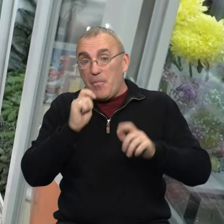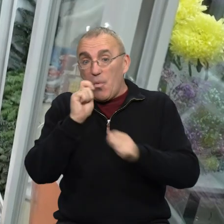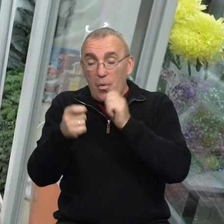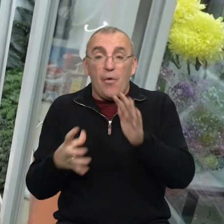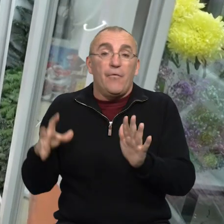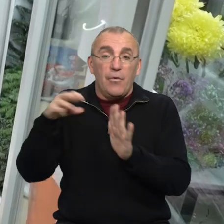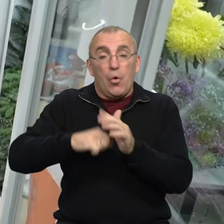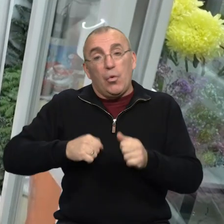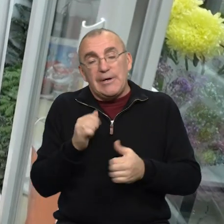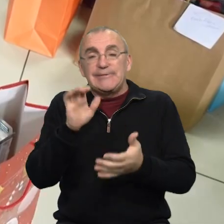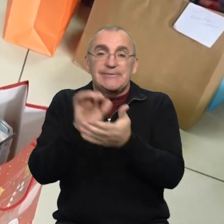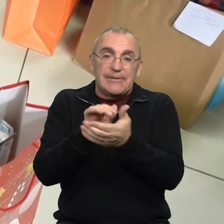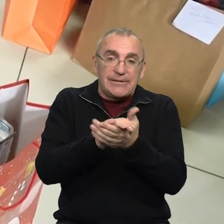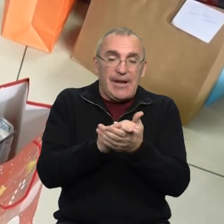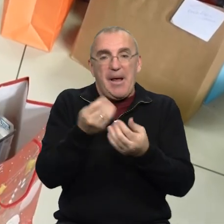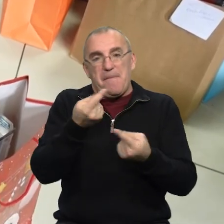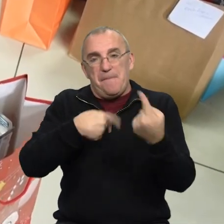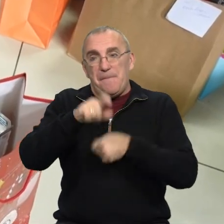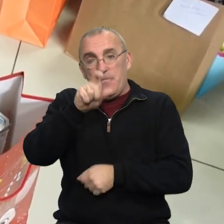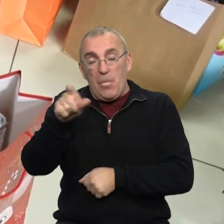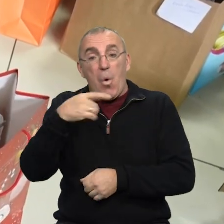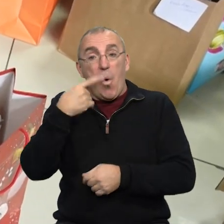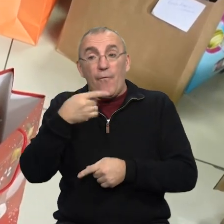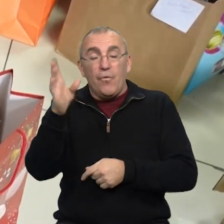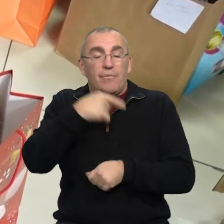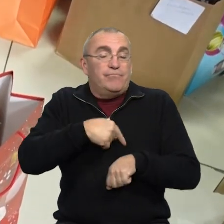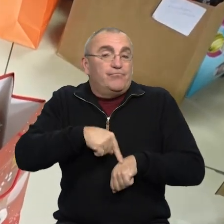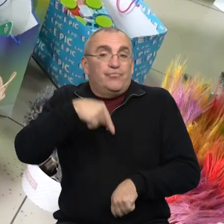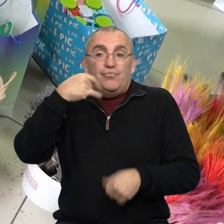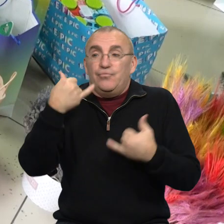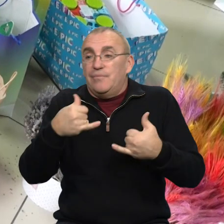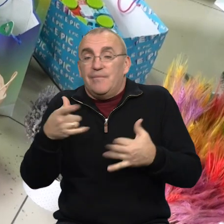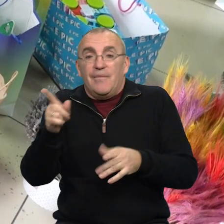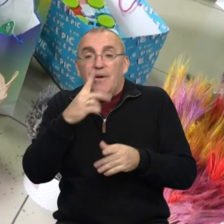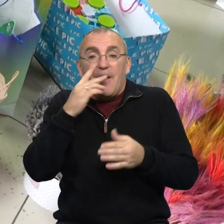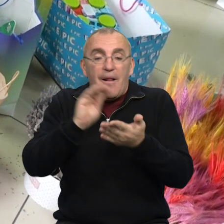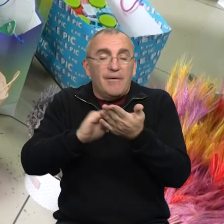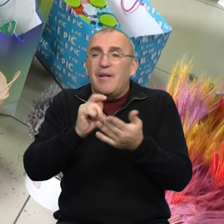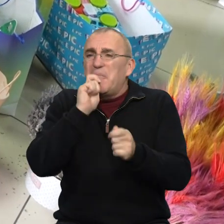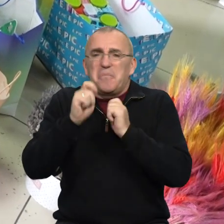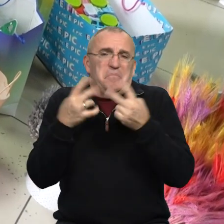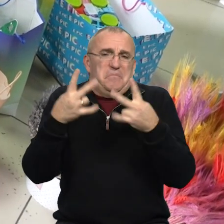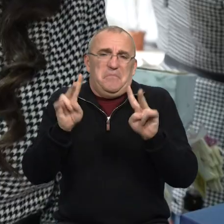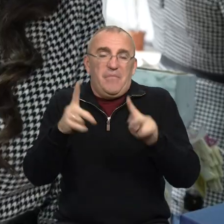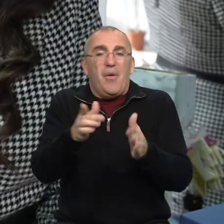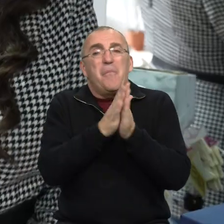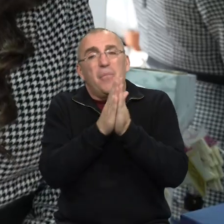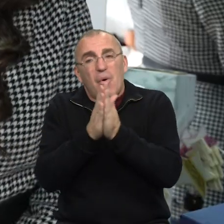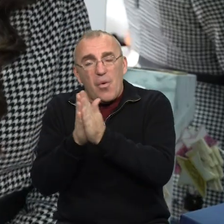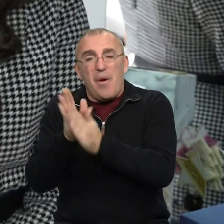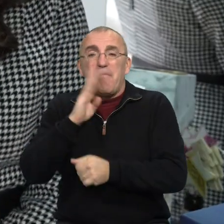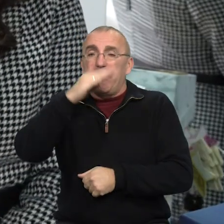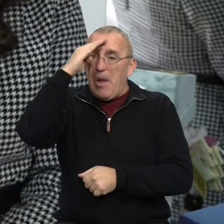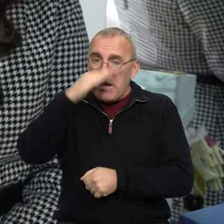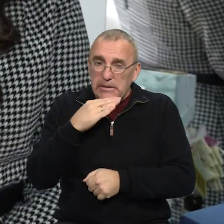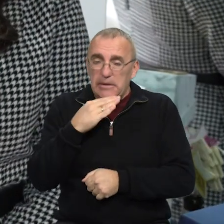-новорічних подарунків долучили друзів, знайомих, підприємців. Говорить, людей розчулило, що діти у своїх листах не просили дарунків. Вони просили,